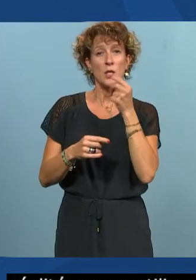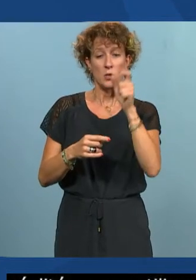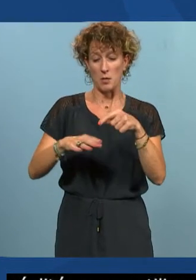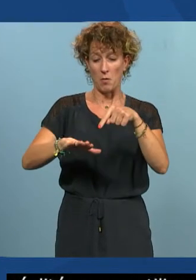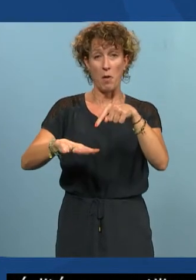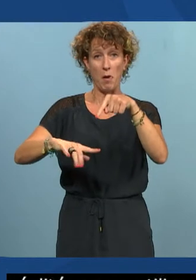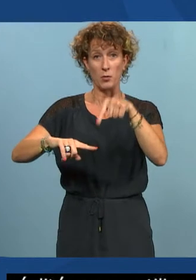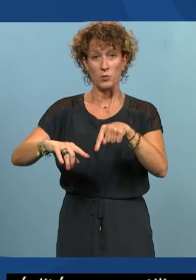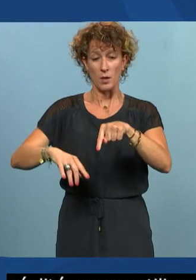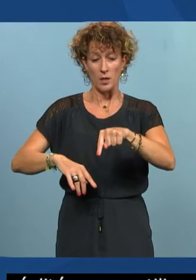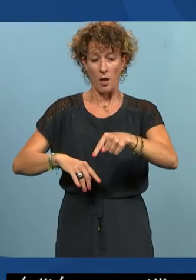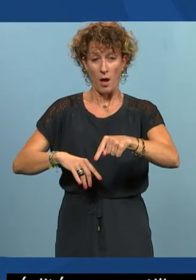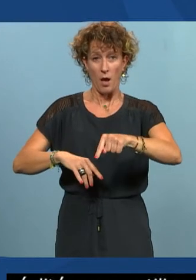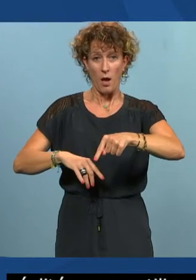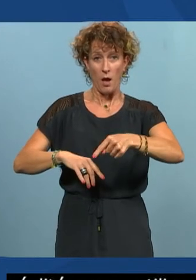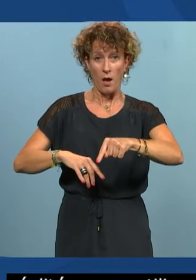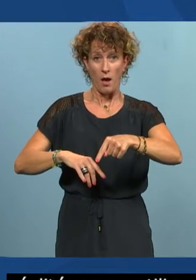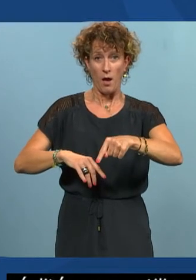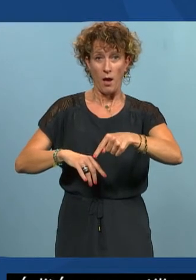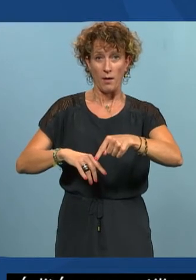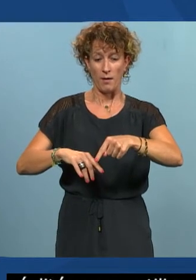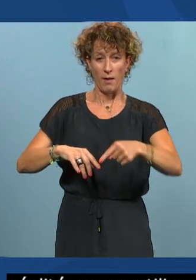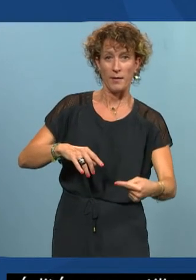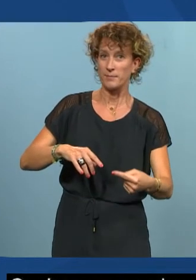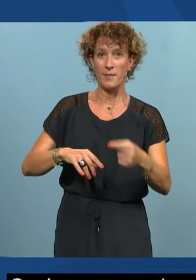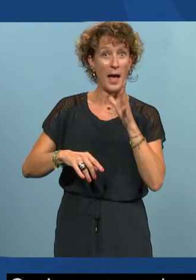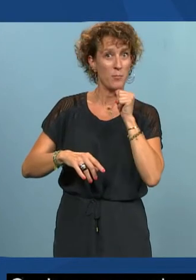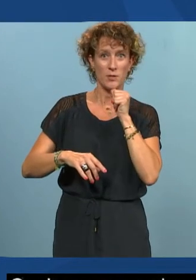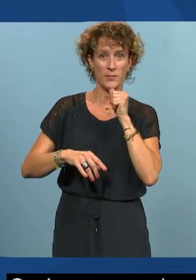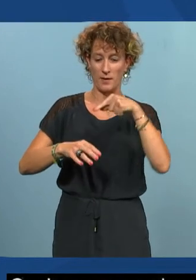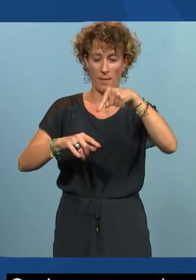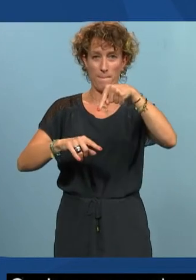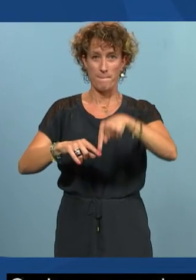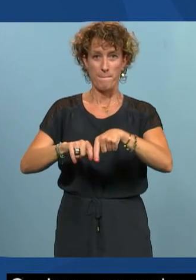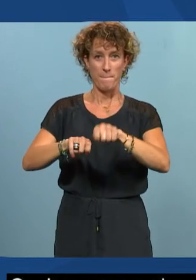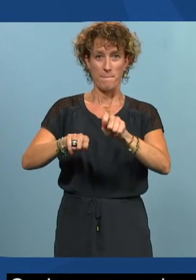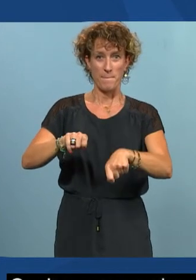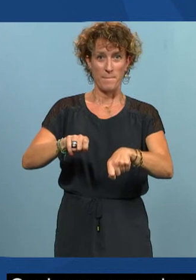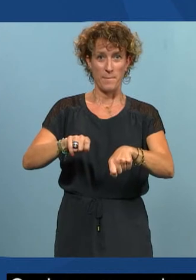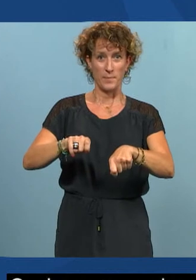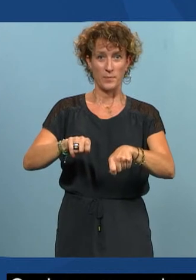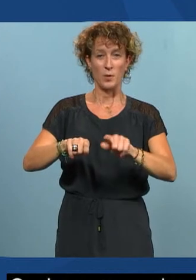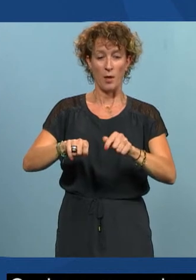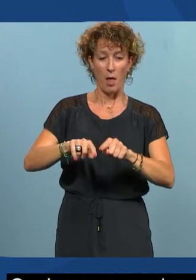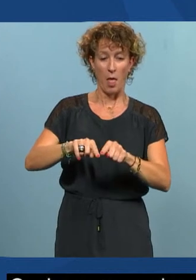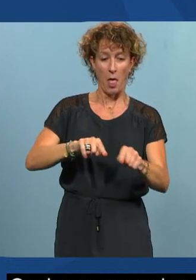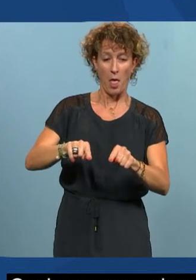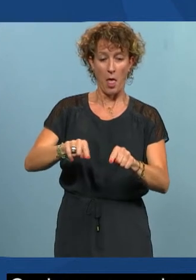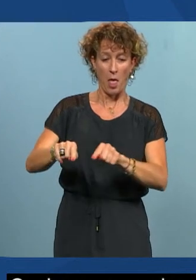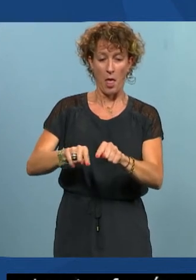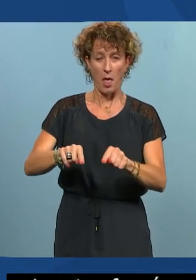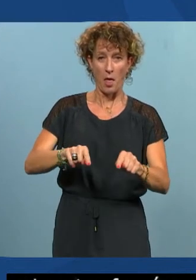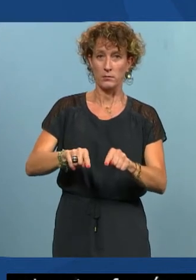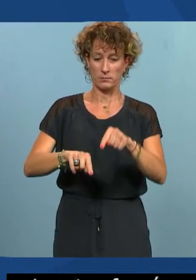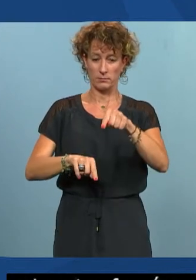touche, s'il tremble, il ne dérape pas sur les touches qui sont à côté. Et donc, ça lui évite de saisir quatre ou cinq touches